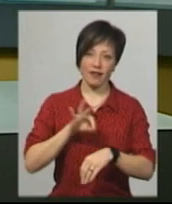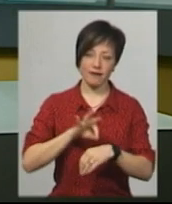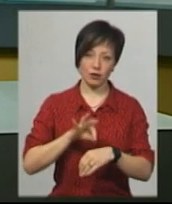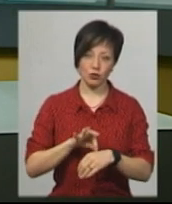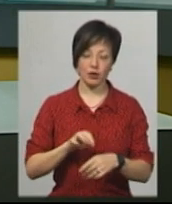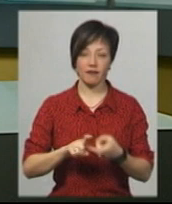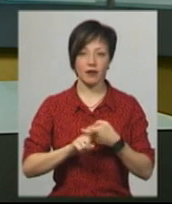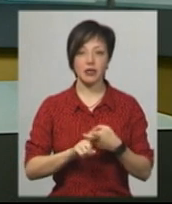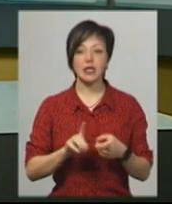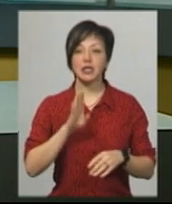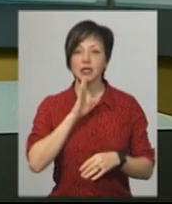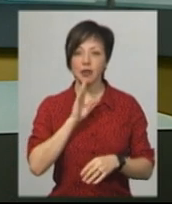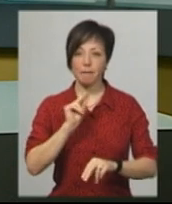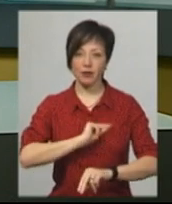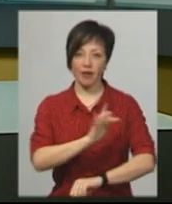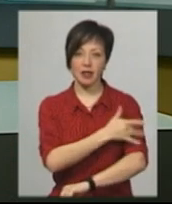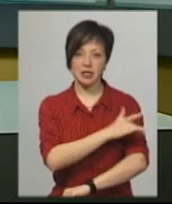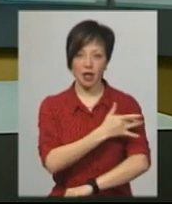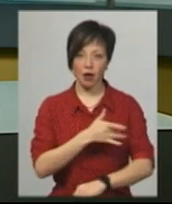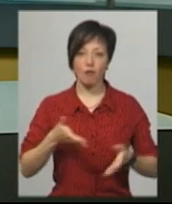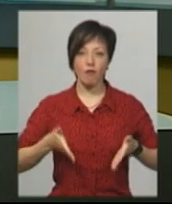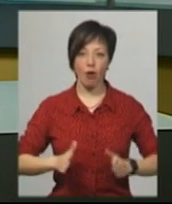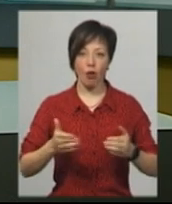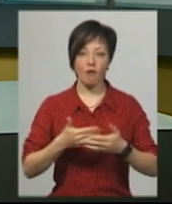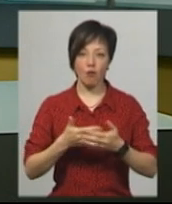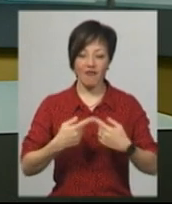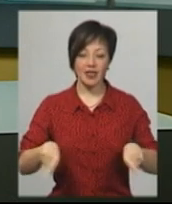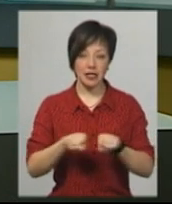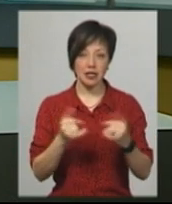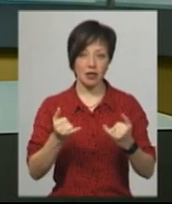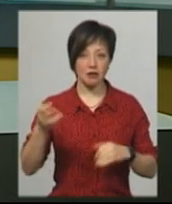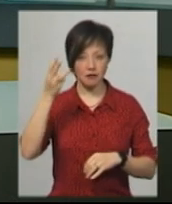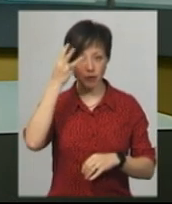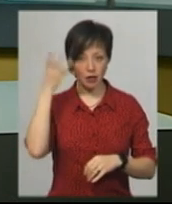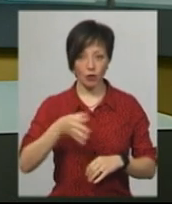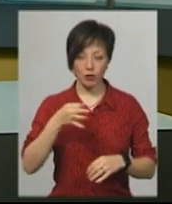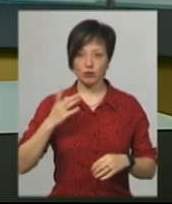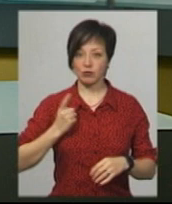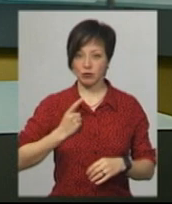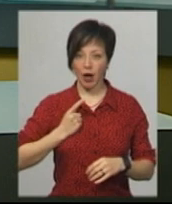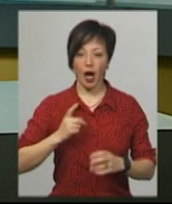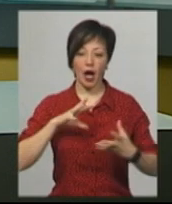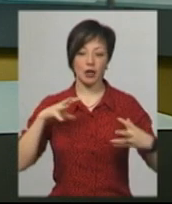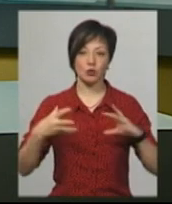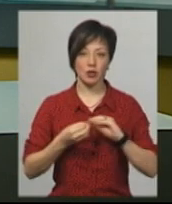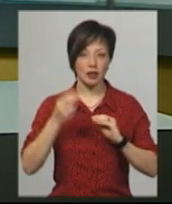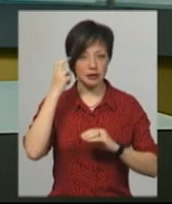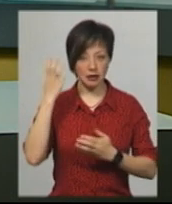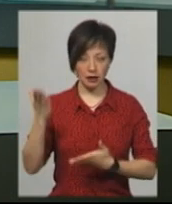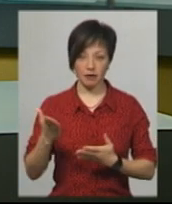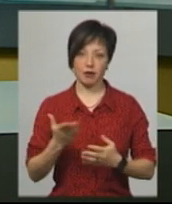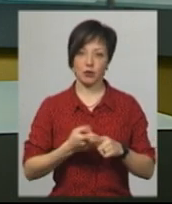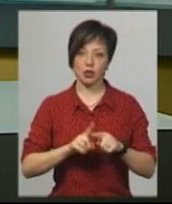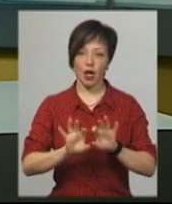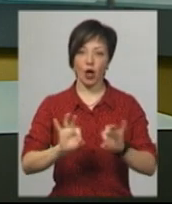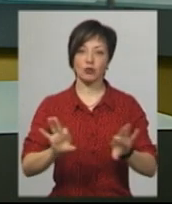Жінка працювала в лікарні санітаркою у пологовому відділенні. Наразі в області очікують результату референс-лабораторії столиці. Про це